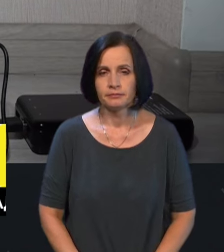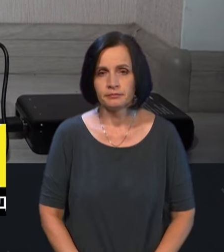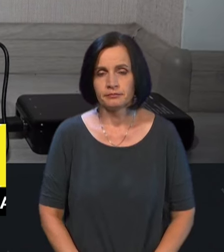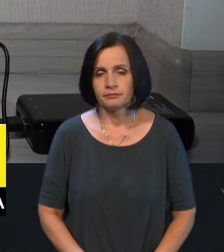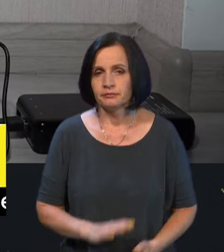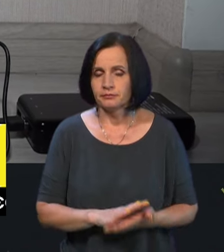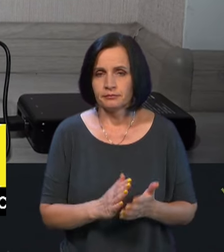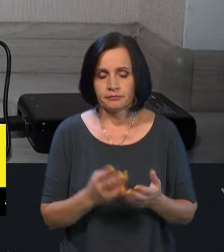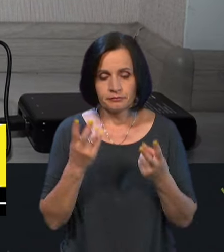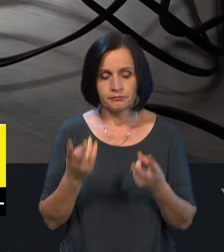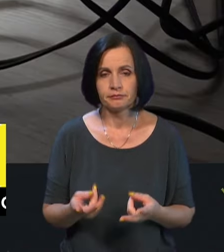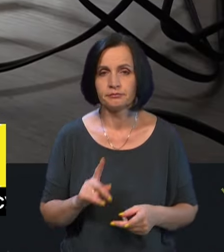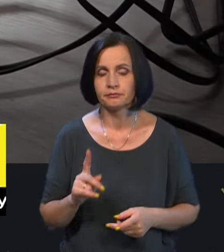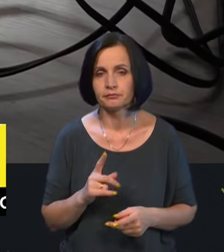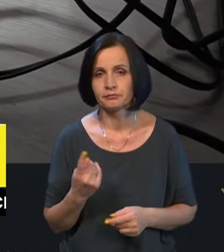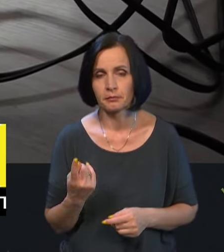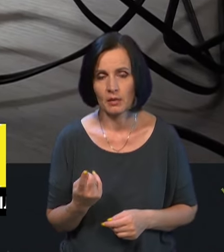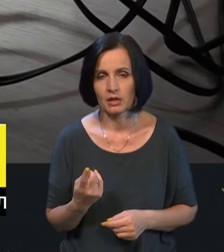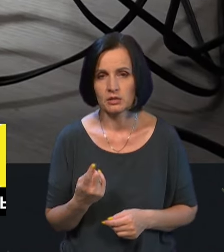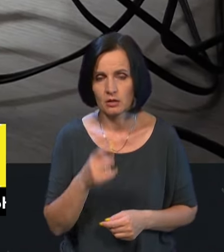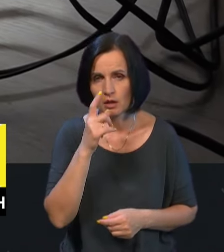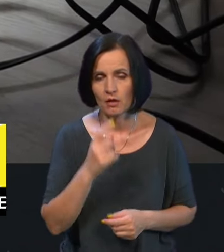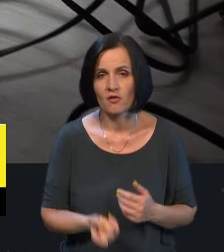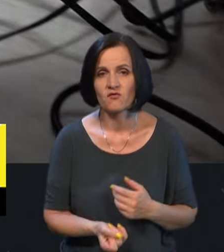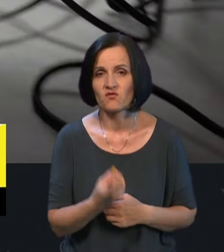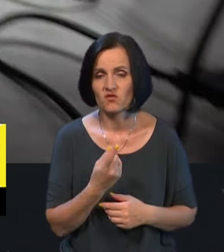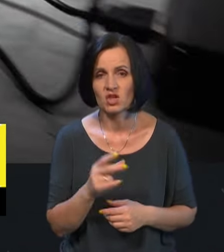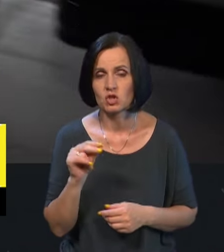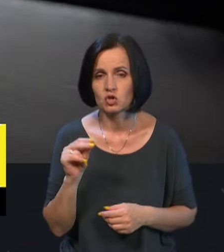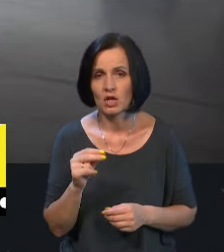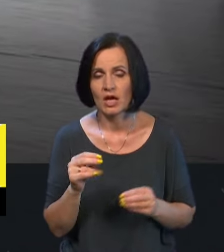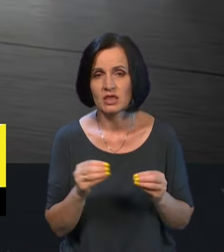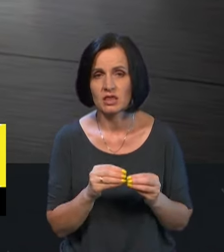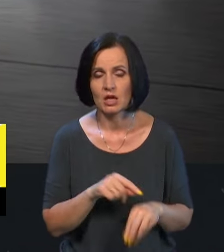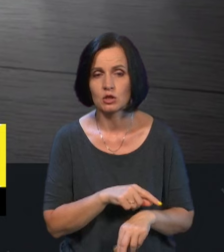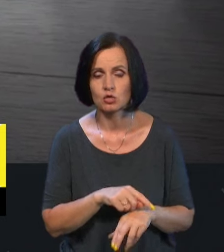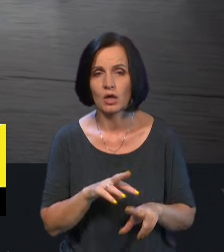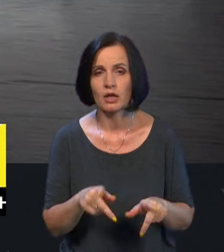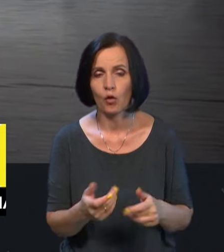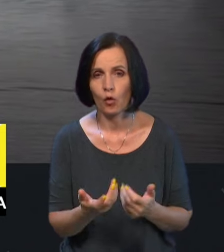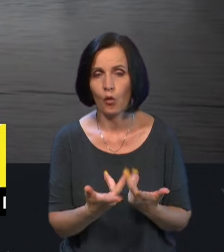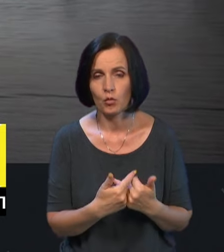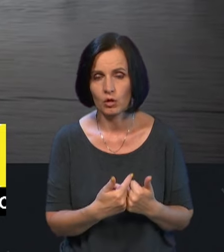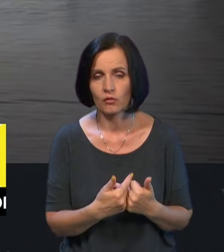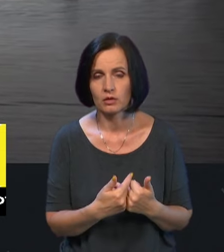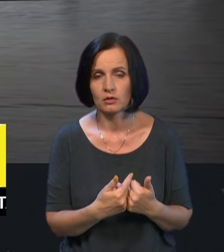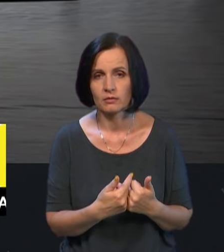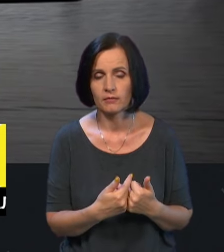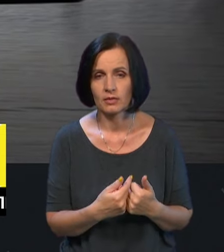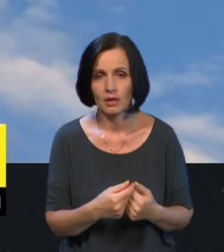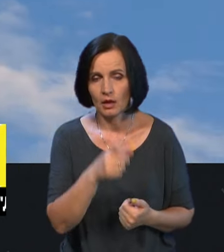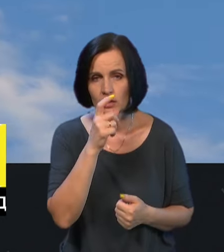Ситуація виглядає, що, по-перше, незрозуміло, звідки взяла цифра 10 годин, як її враховували, незрозуміло, цифра